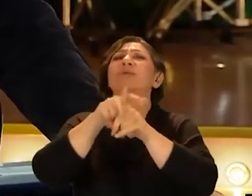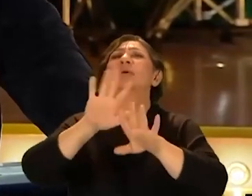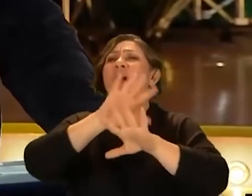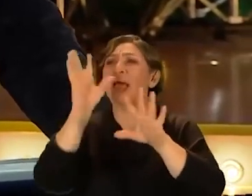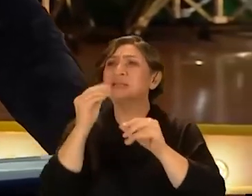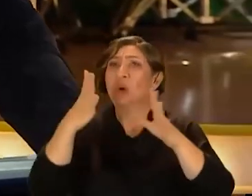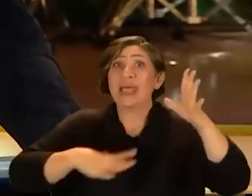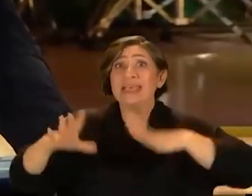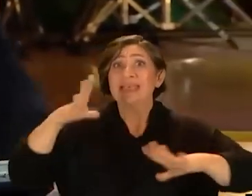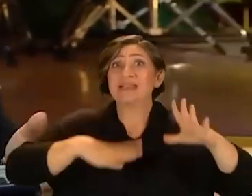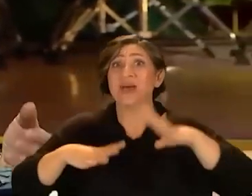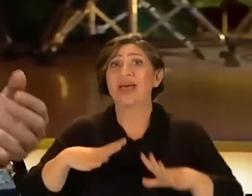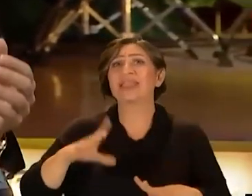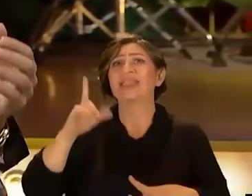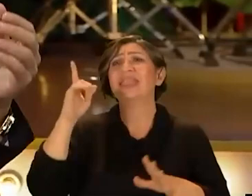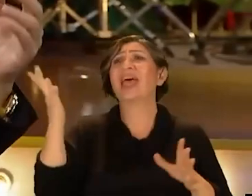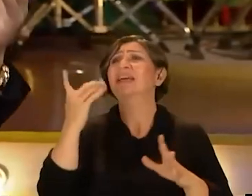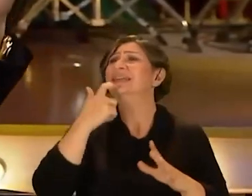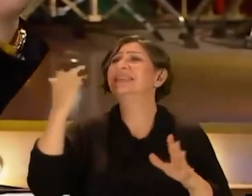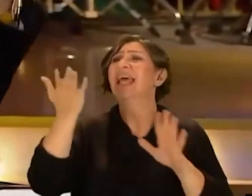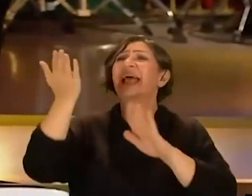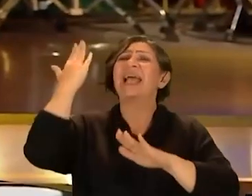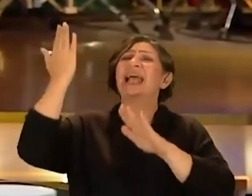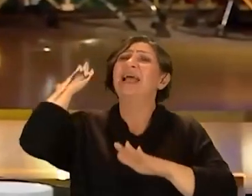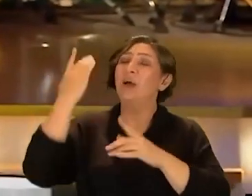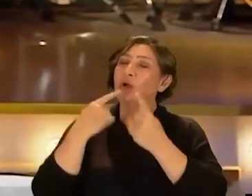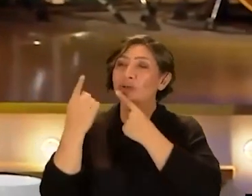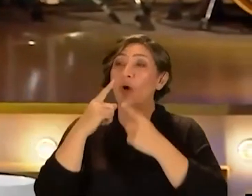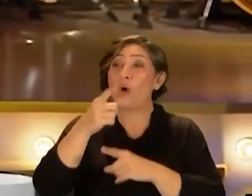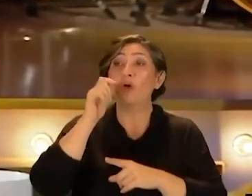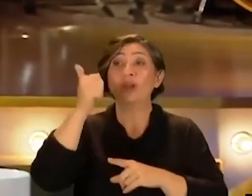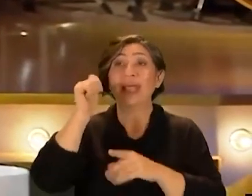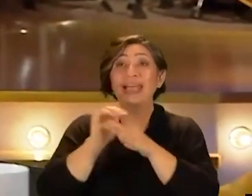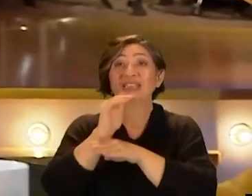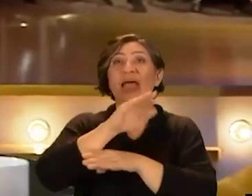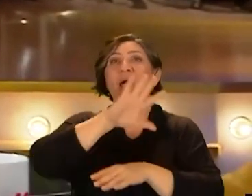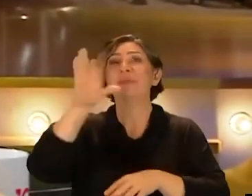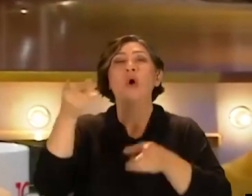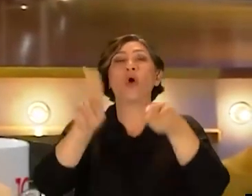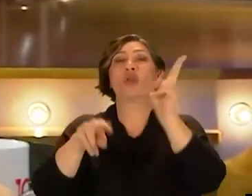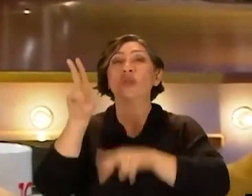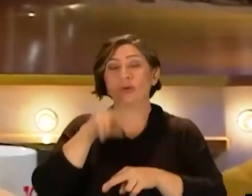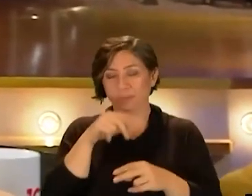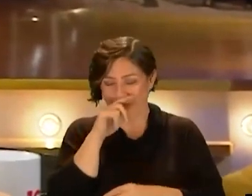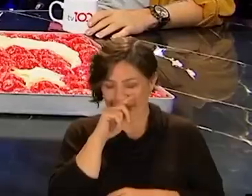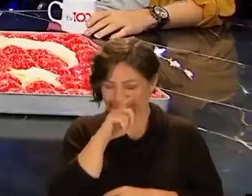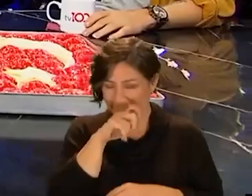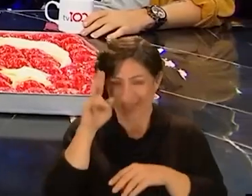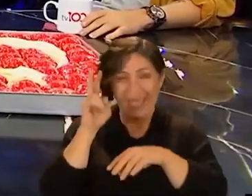katılmıyordu ve herkes çok istekliydi ama T hangi senelerden bahsediyor O günleri yaşayanların çoğu öldü